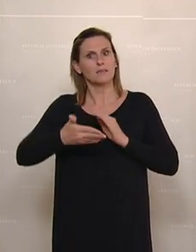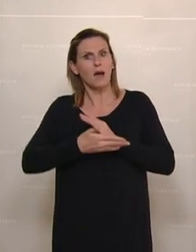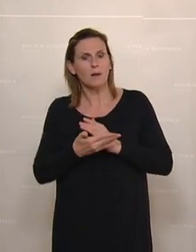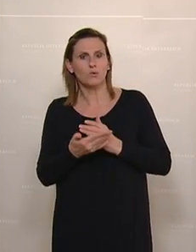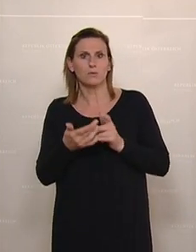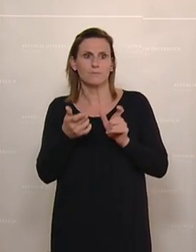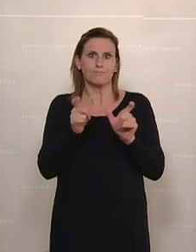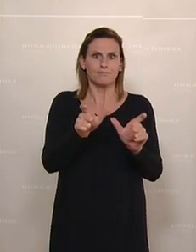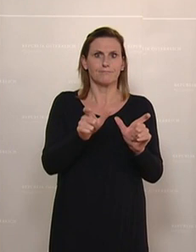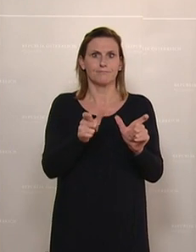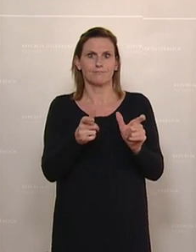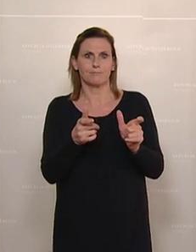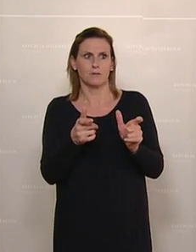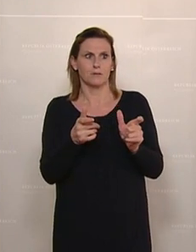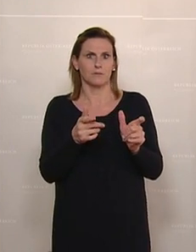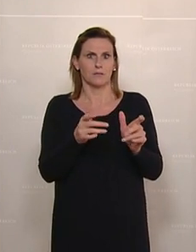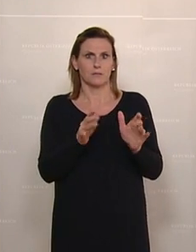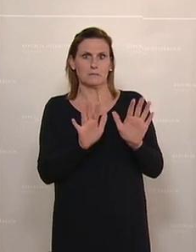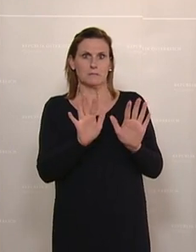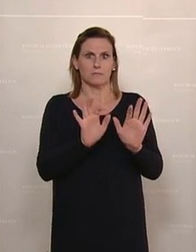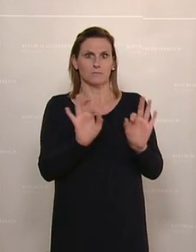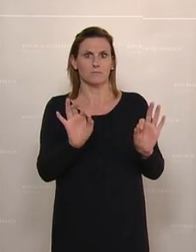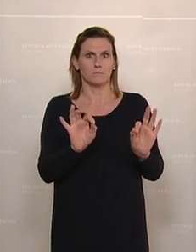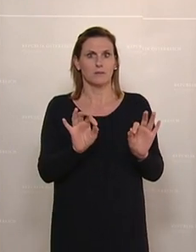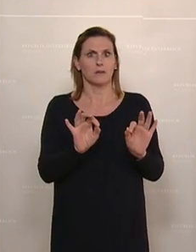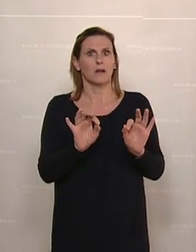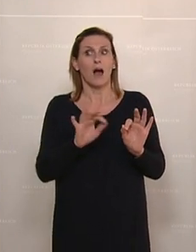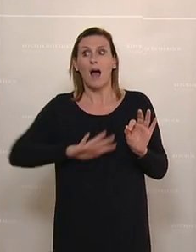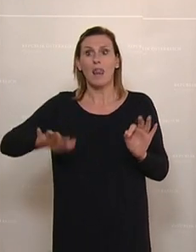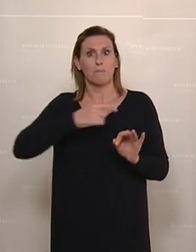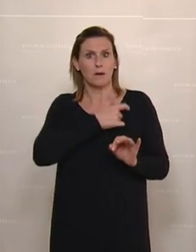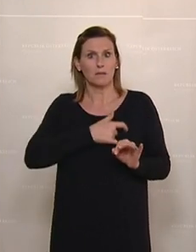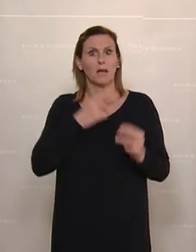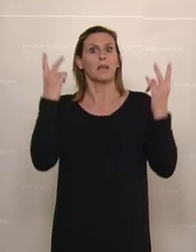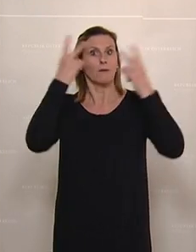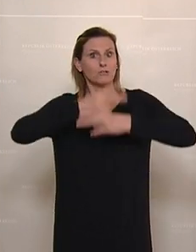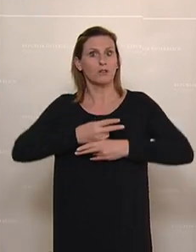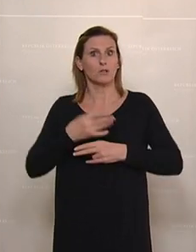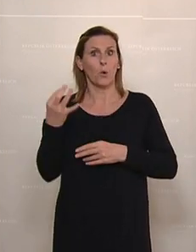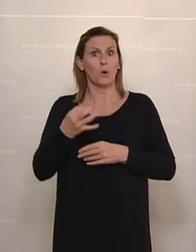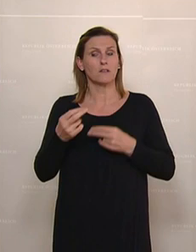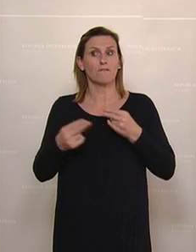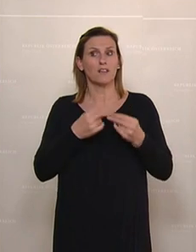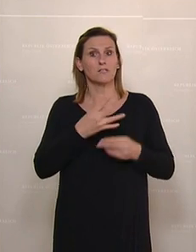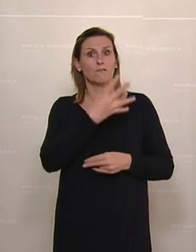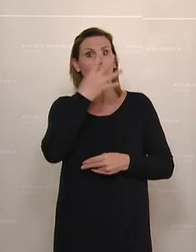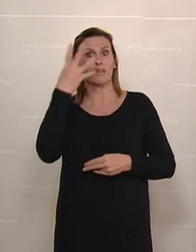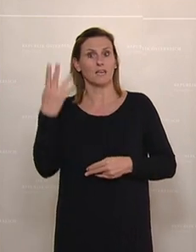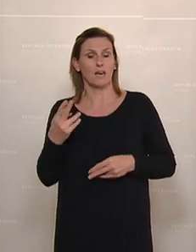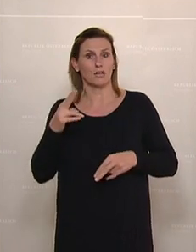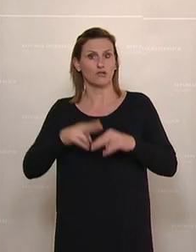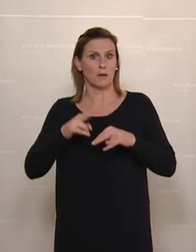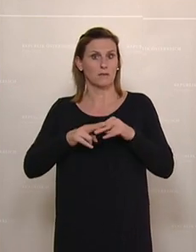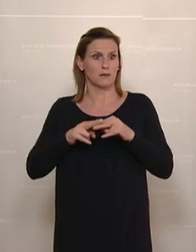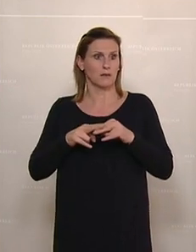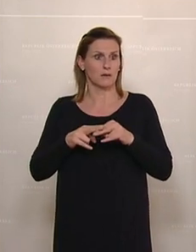Armutsgefährdung hintanzuhalten. Und alle Parteien haben sich dafür ausgesprochen. Heute, fast vier Jahre später, hat die ÖVP weder